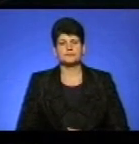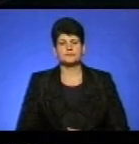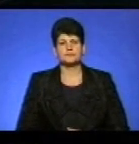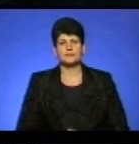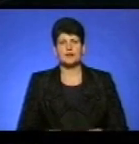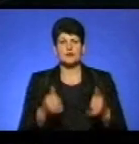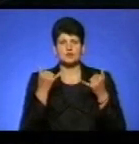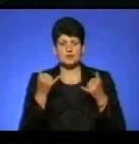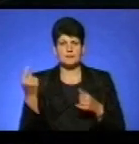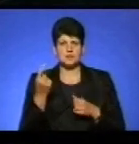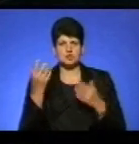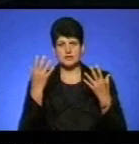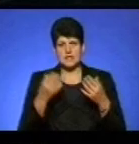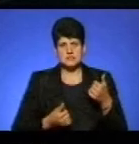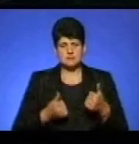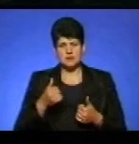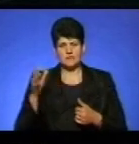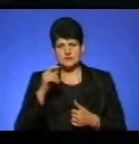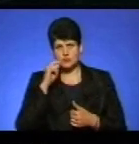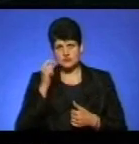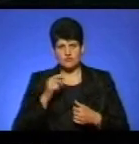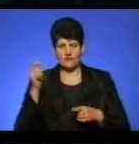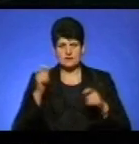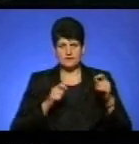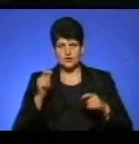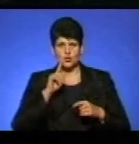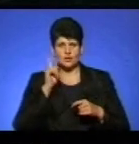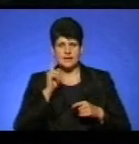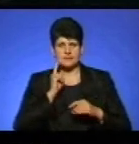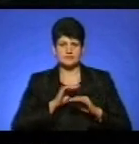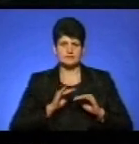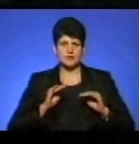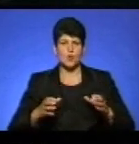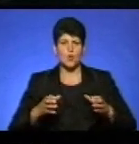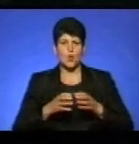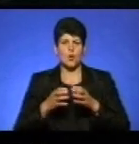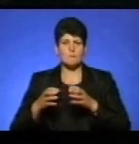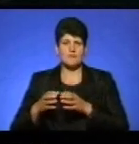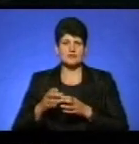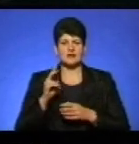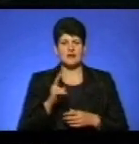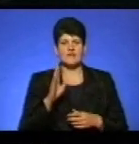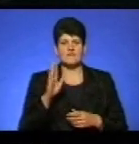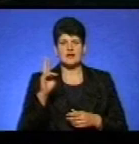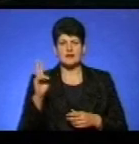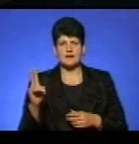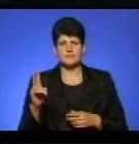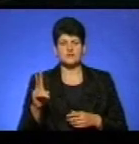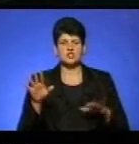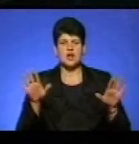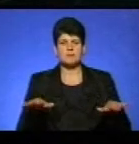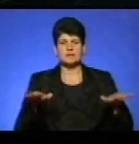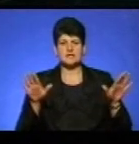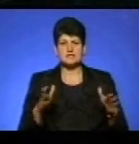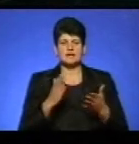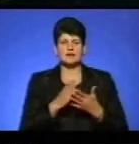Сьогодні перший день змагань Всеукраїнського фестивалю юнацьких та учнівських команд КВК «Жарптиця», що відбувається у Затоці на